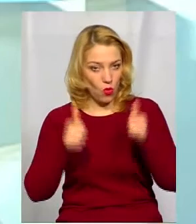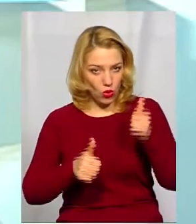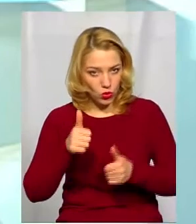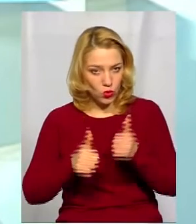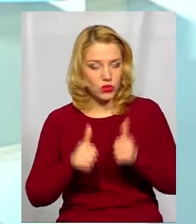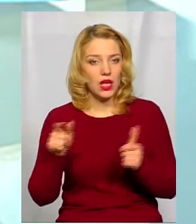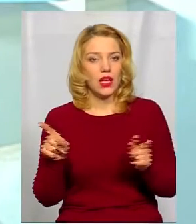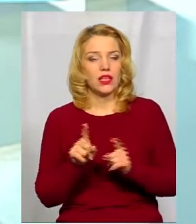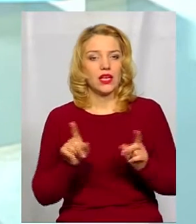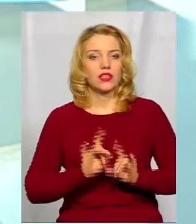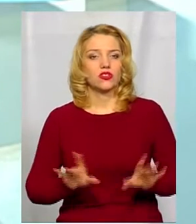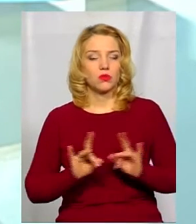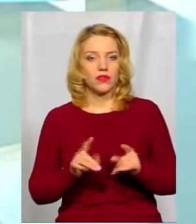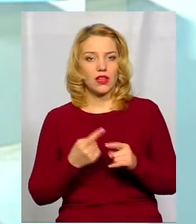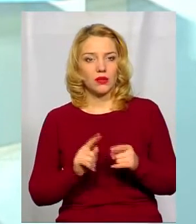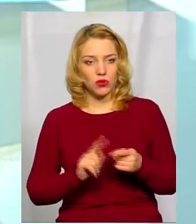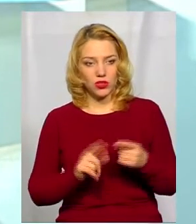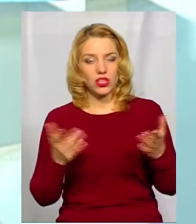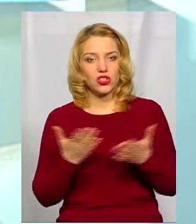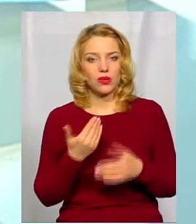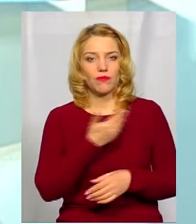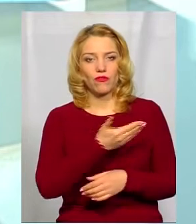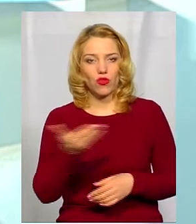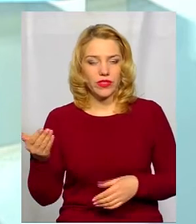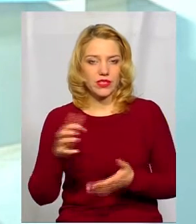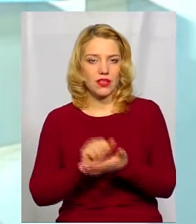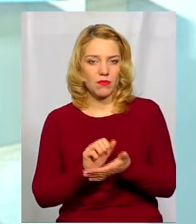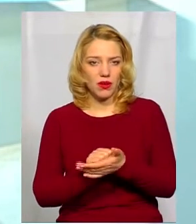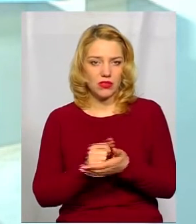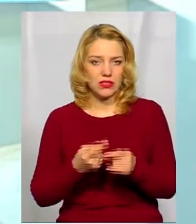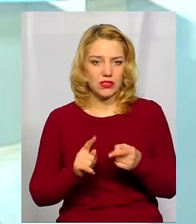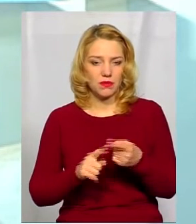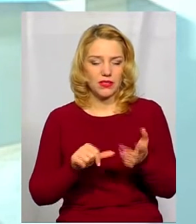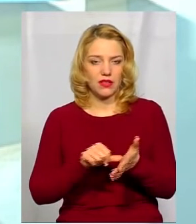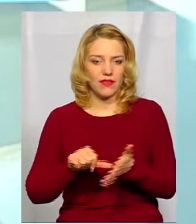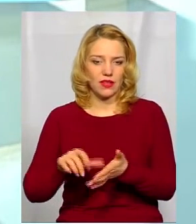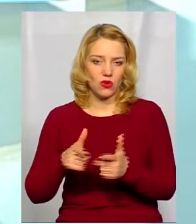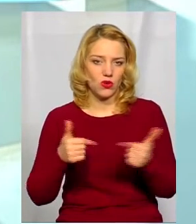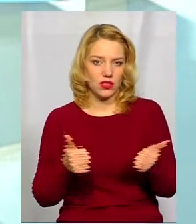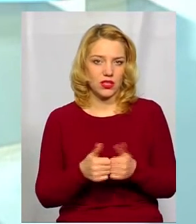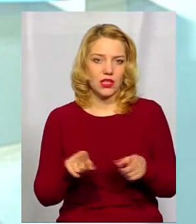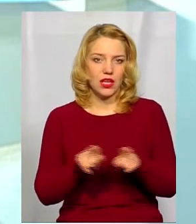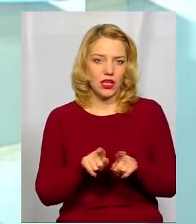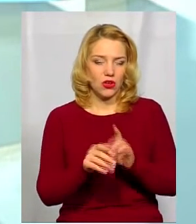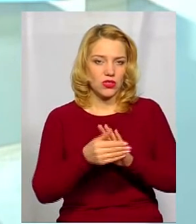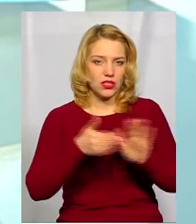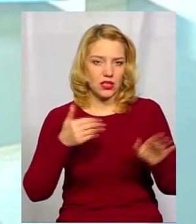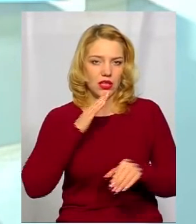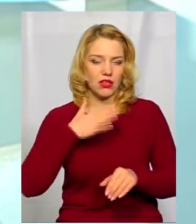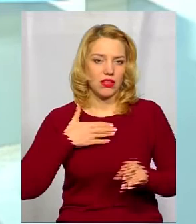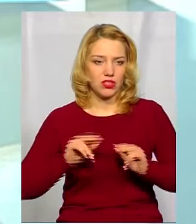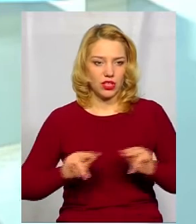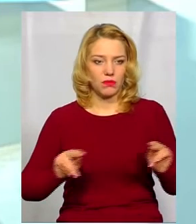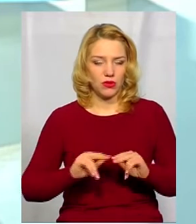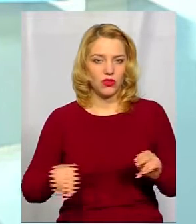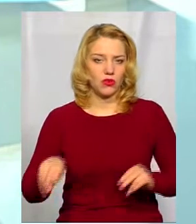розповідали про те, чим вони займаються, представники цієї організації, і, знову ж таки, закликали наших педагогів